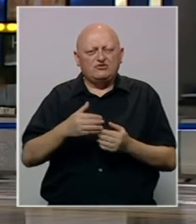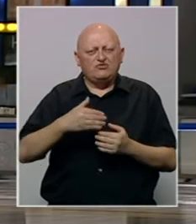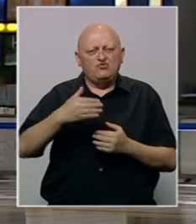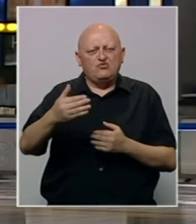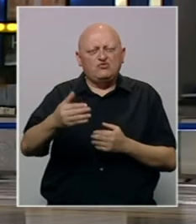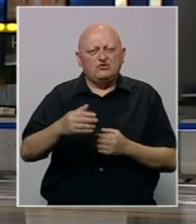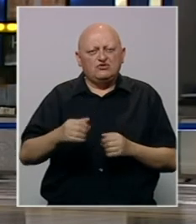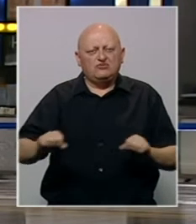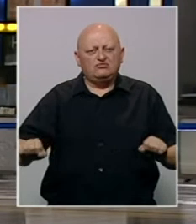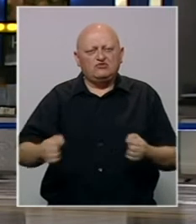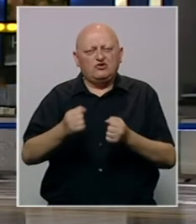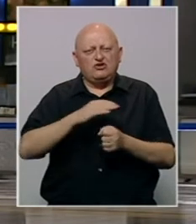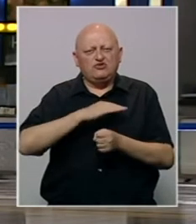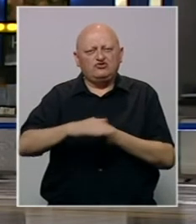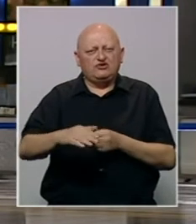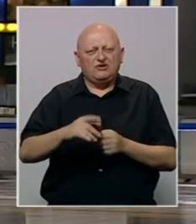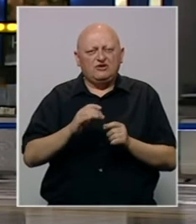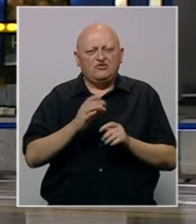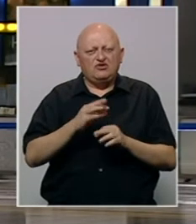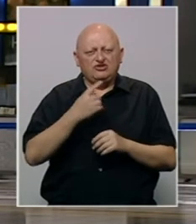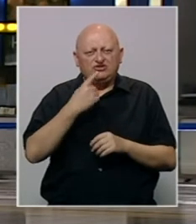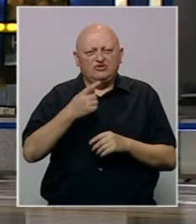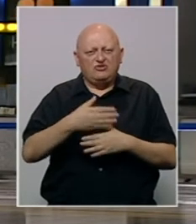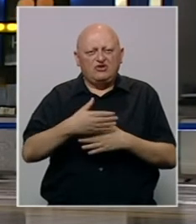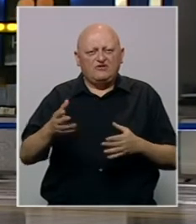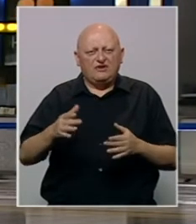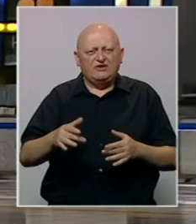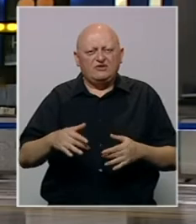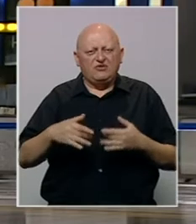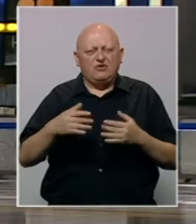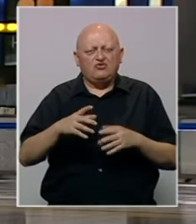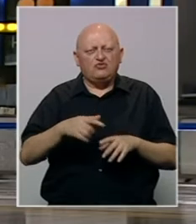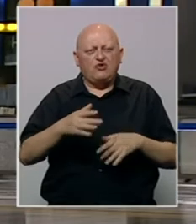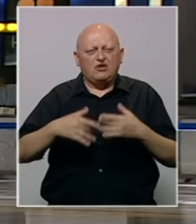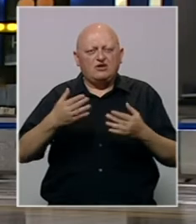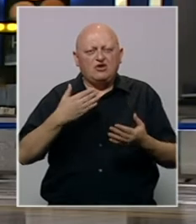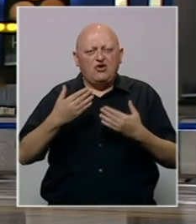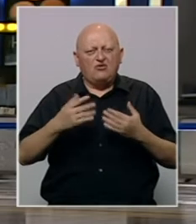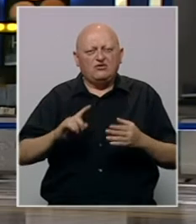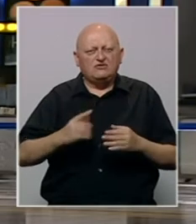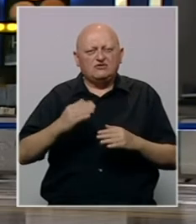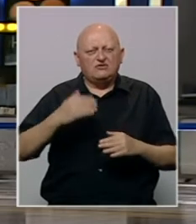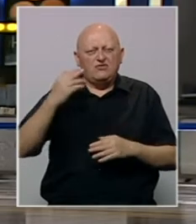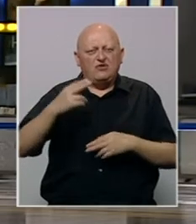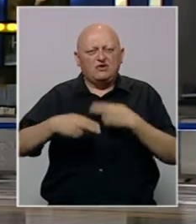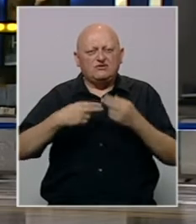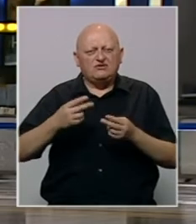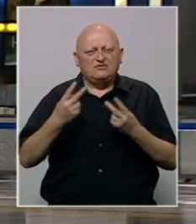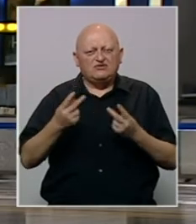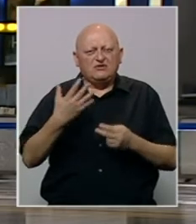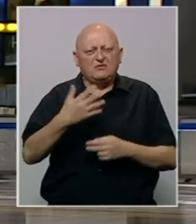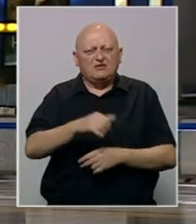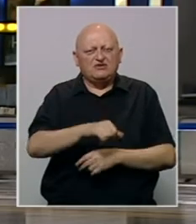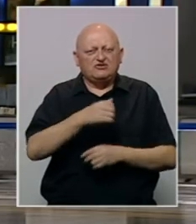procjenu udaljeno od nuklearnog uništenja. Guterres je ovo rekao na otvaranju dugo odlagane konferencije na visokom nivou o reviziji